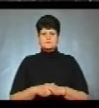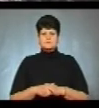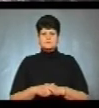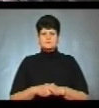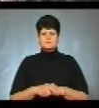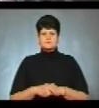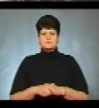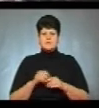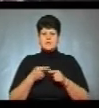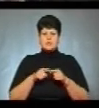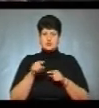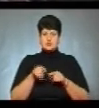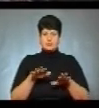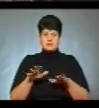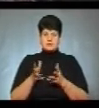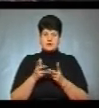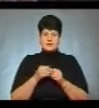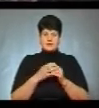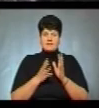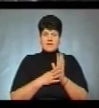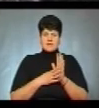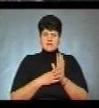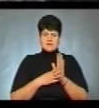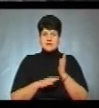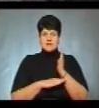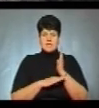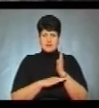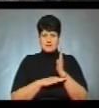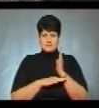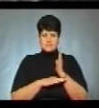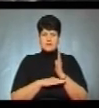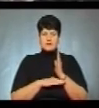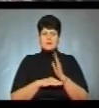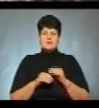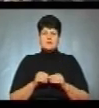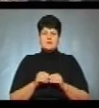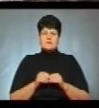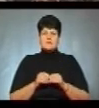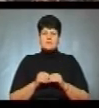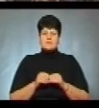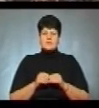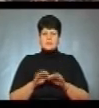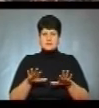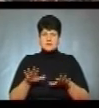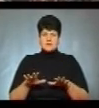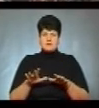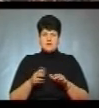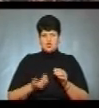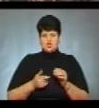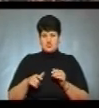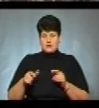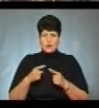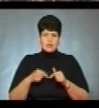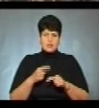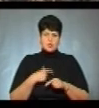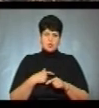На цьому місці ми нарахували 19 дерев, пошкоджених доступні на припинування росту. Місцеві жителі організували собі збір